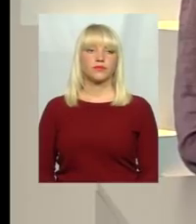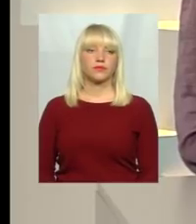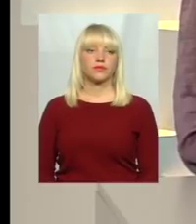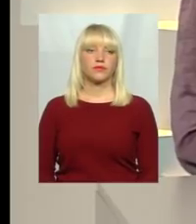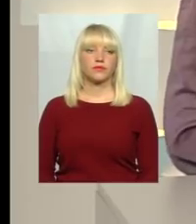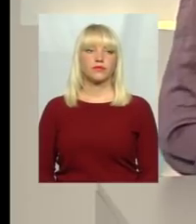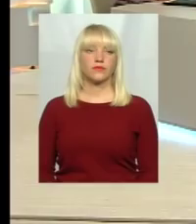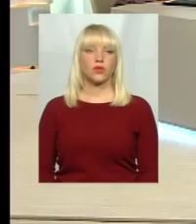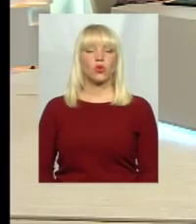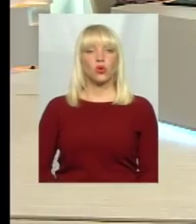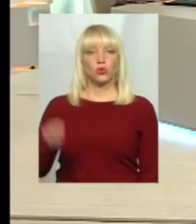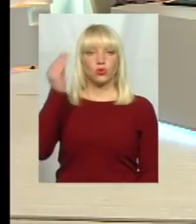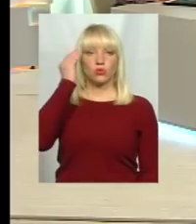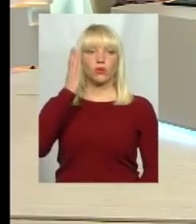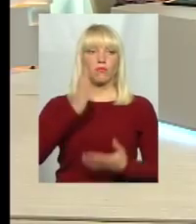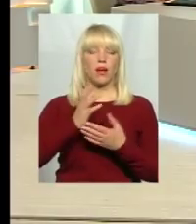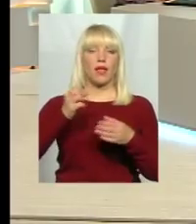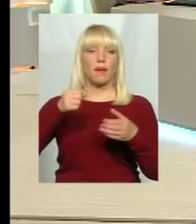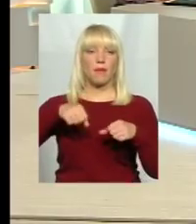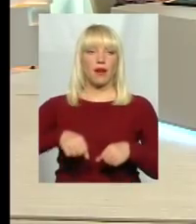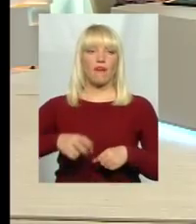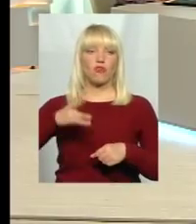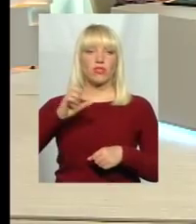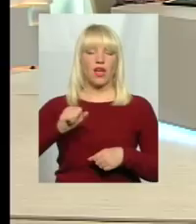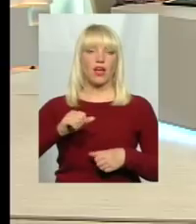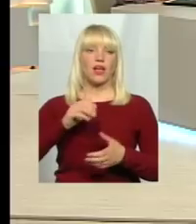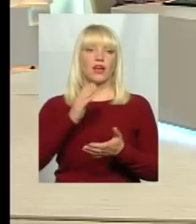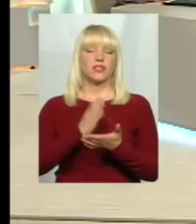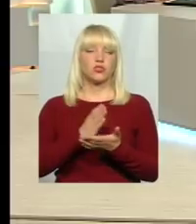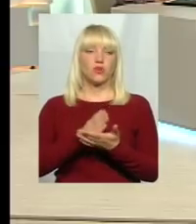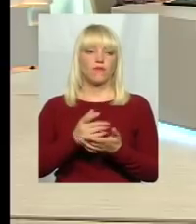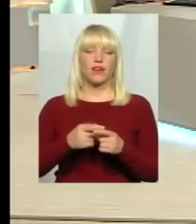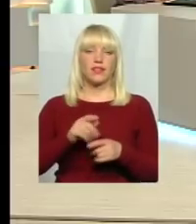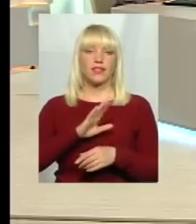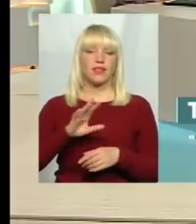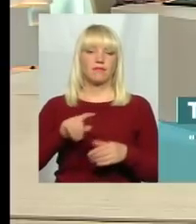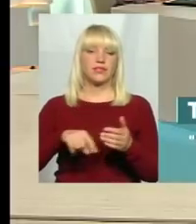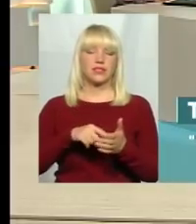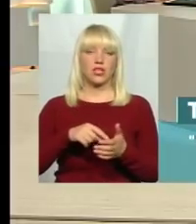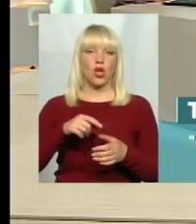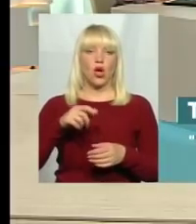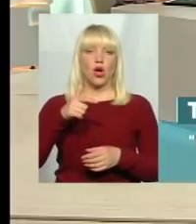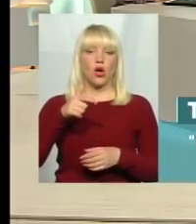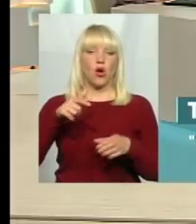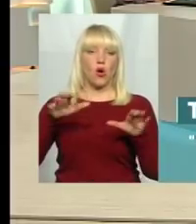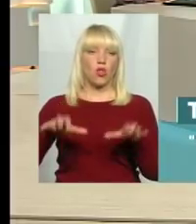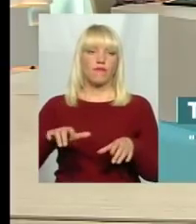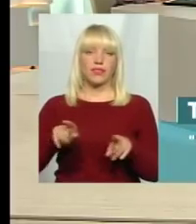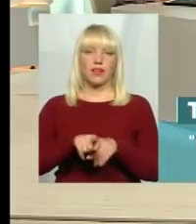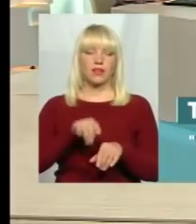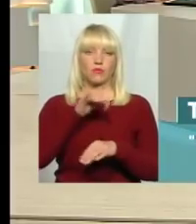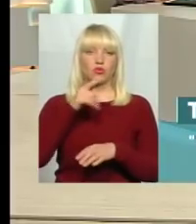Думка має право на існування, але особистосі не мера. Міський голова так не може говорити, тому що, розумієте, в даному випадку